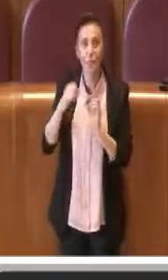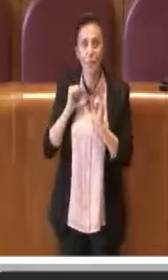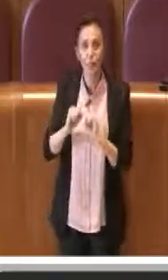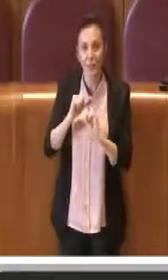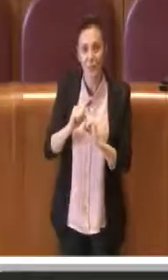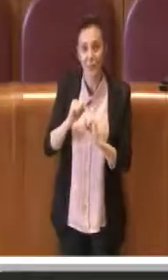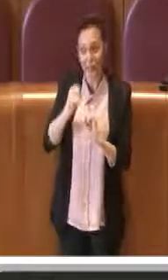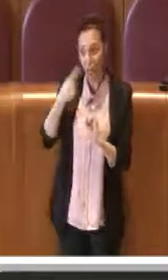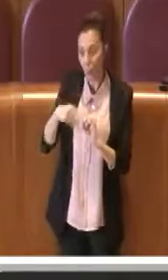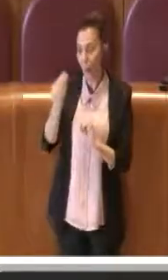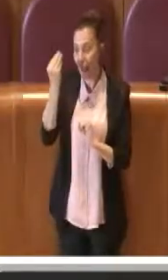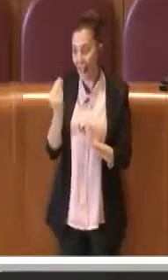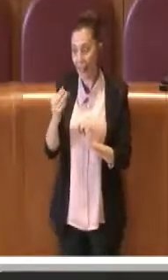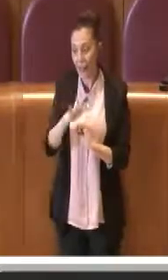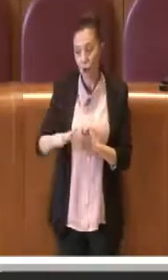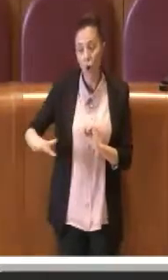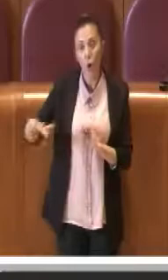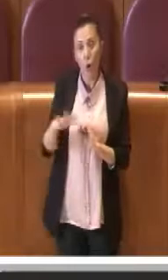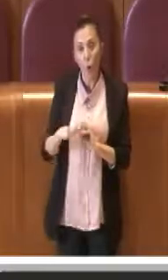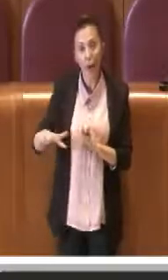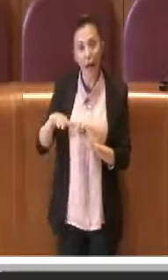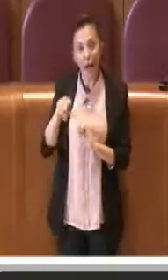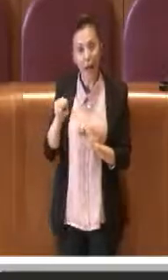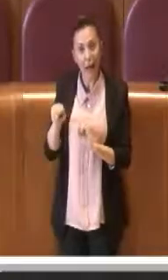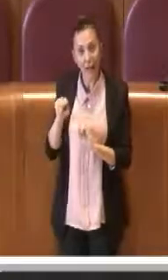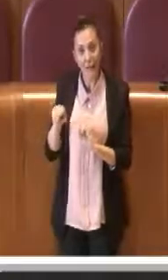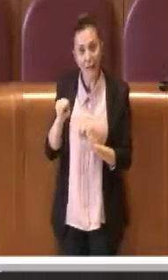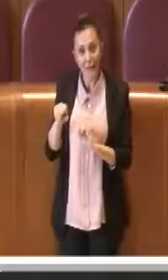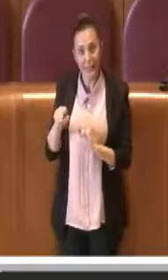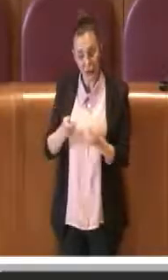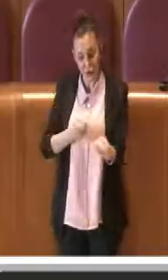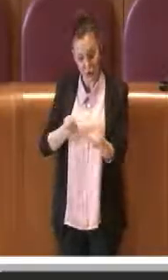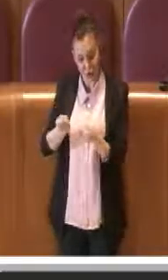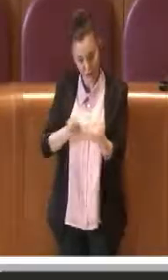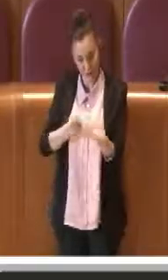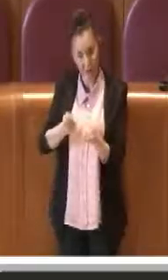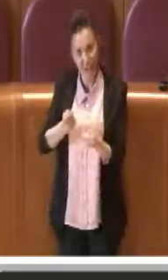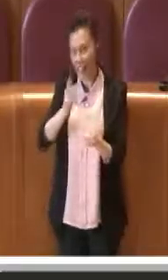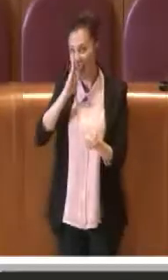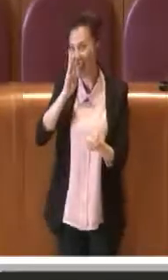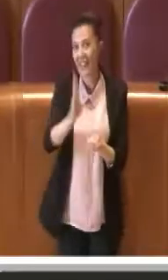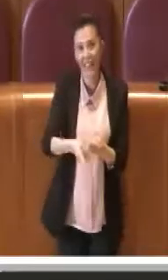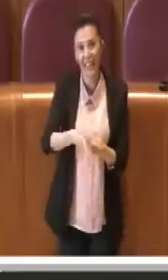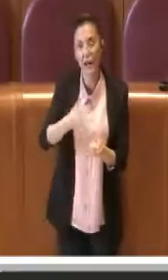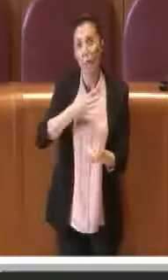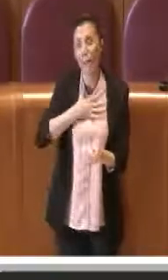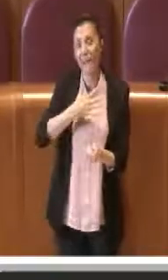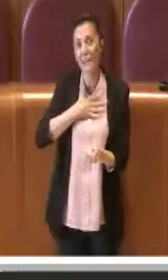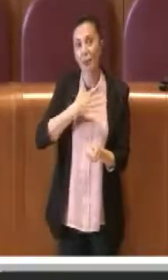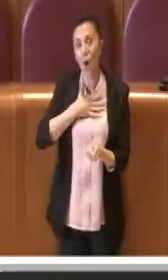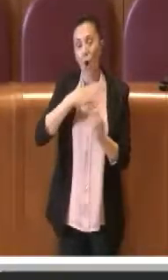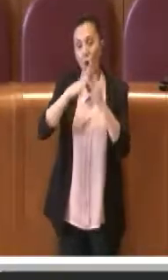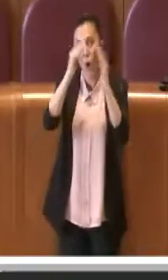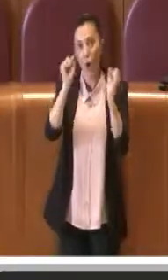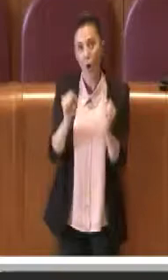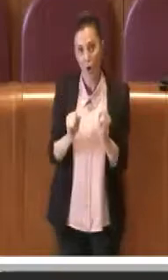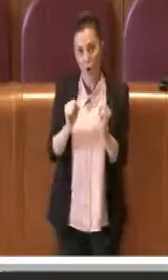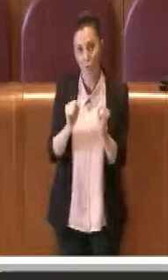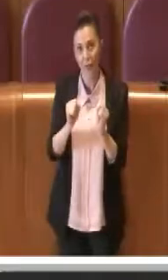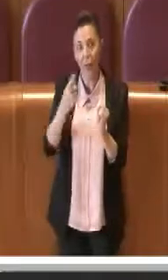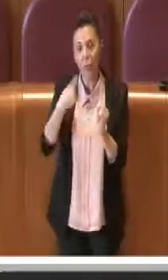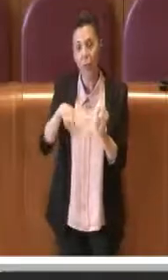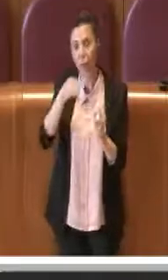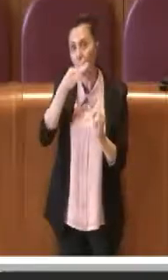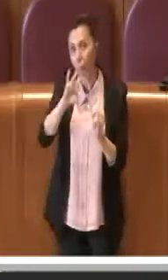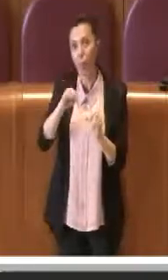agli enti locali agli enti locali che gestiscano quindi direttamente il proprio patrimonio erp ad poter